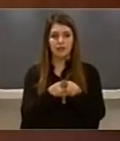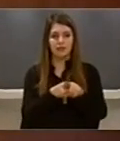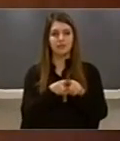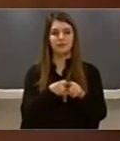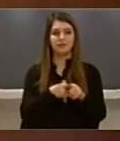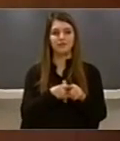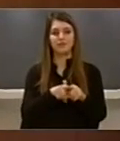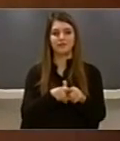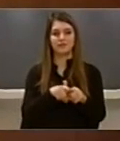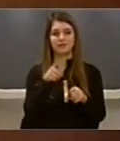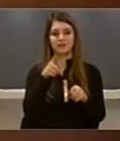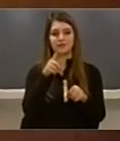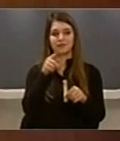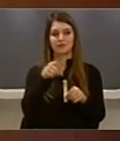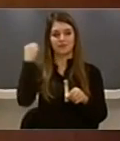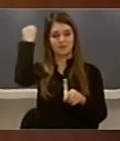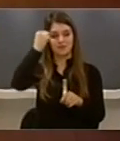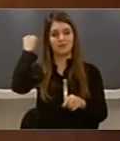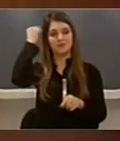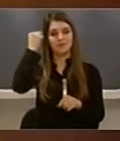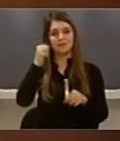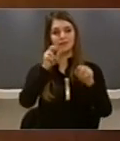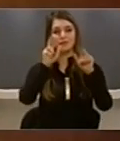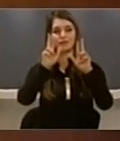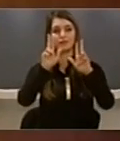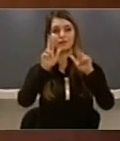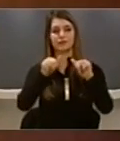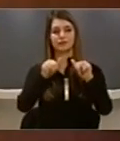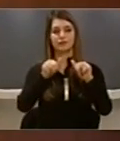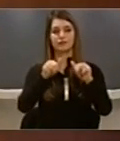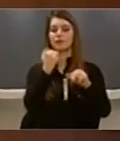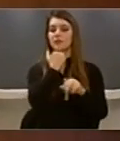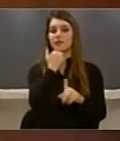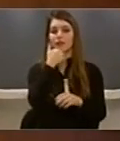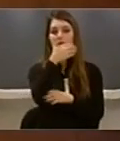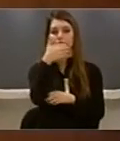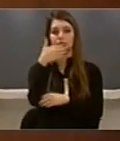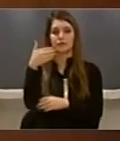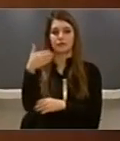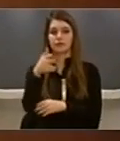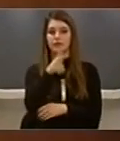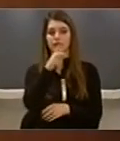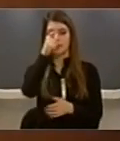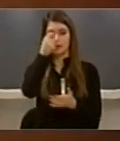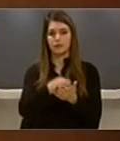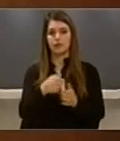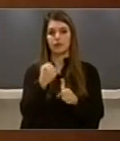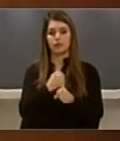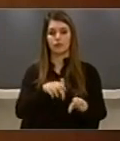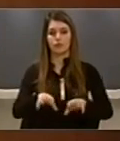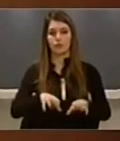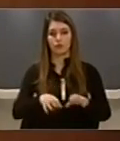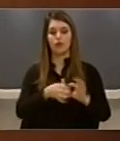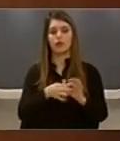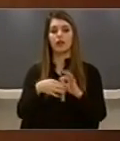përndimore Insistimi i mekanizmave shtetërore Që punëdhënësit privat Ti respektojnë të drejtët të punëtorve Që burojnë